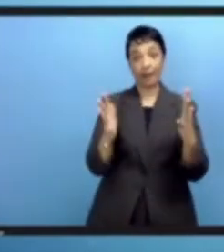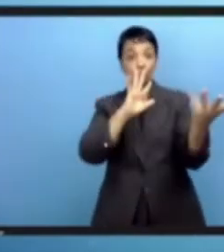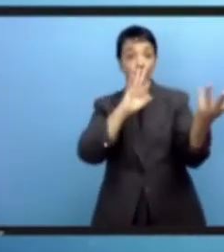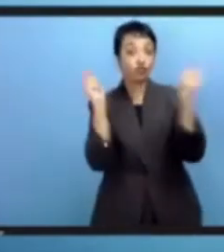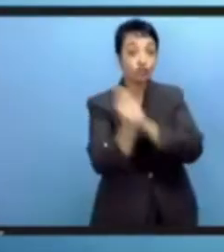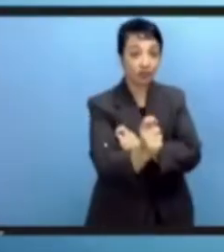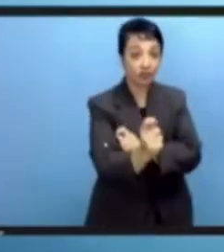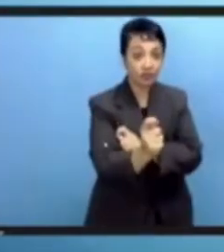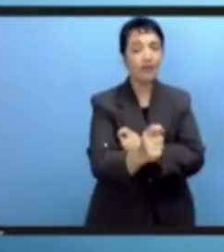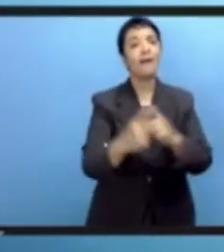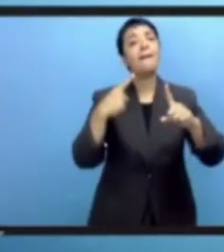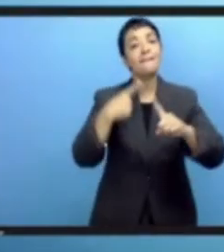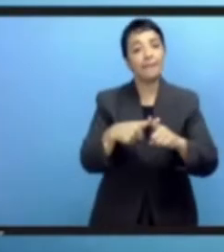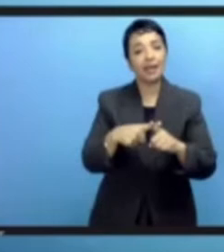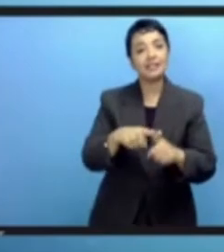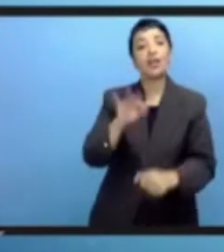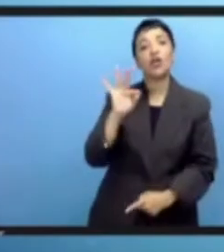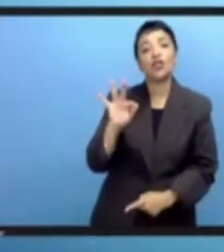المناخ